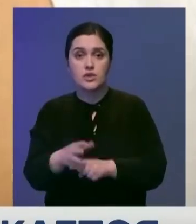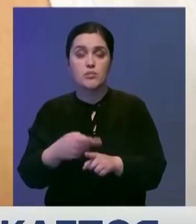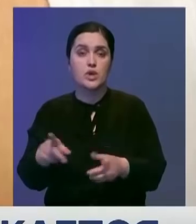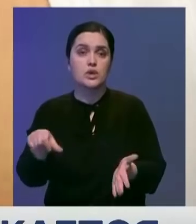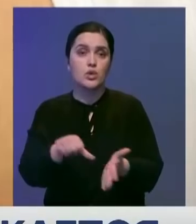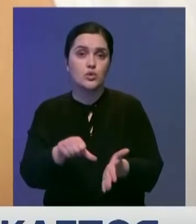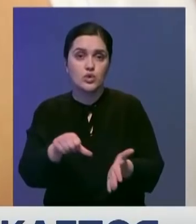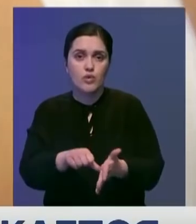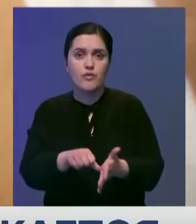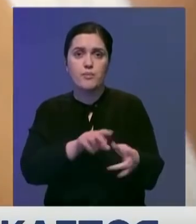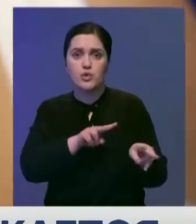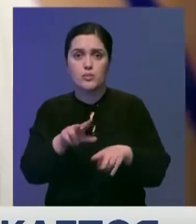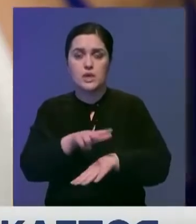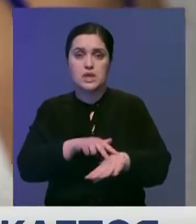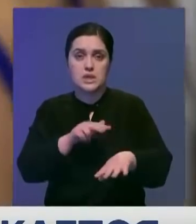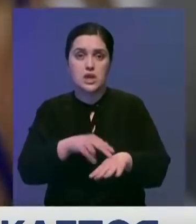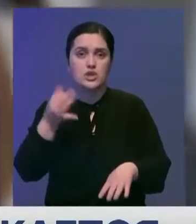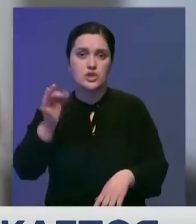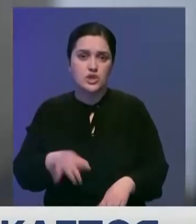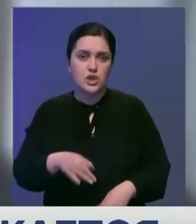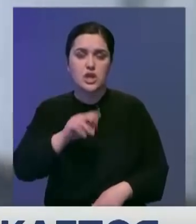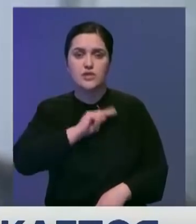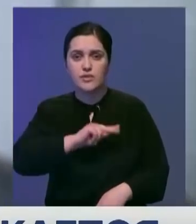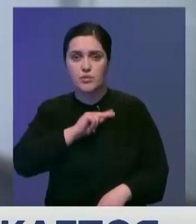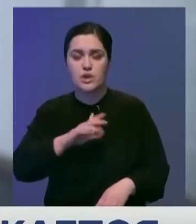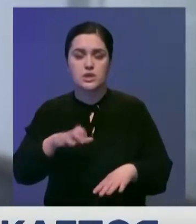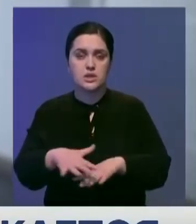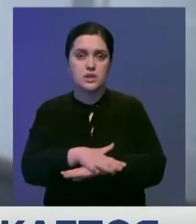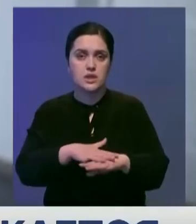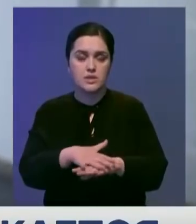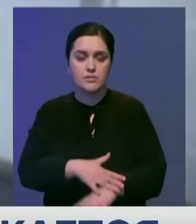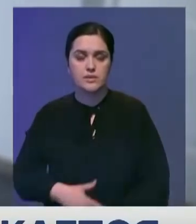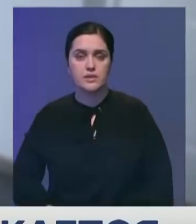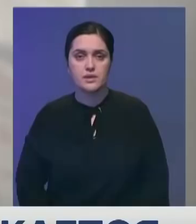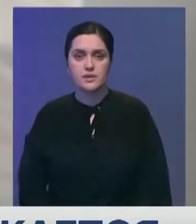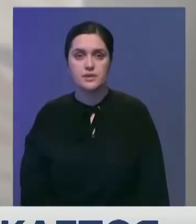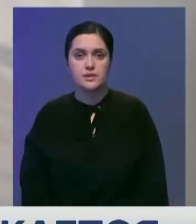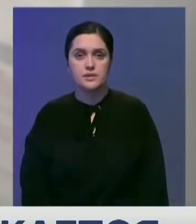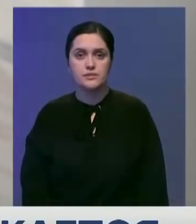В основном это участковые и патрульные полицейские, которые чаще всего работают с населением.